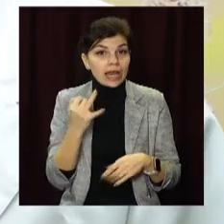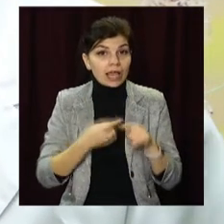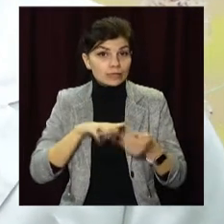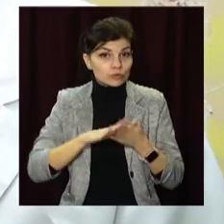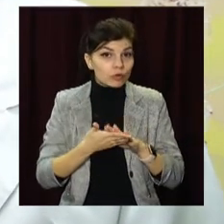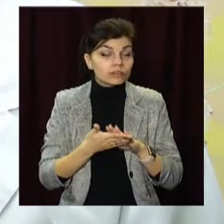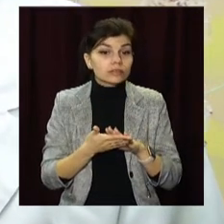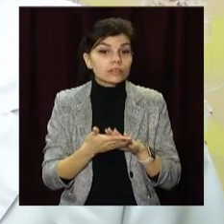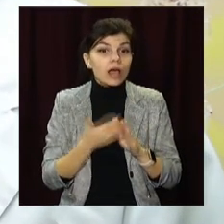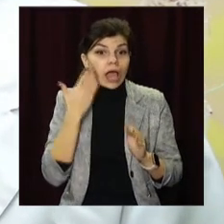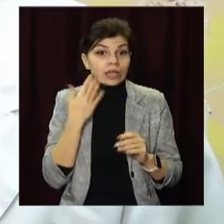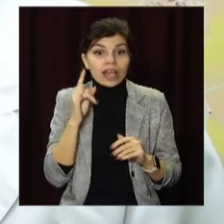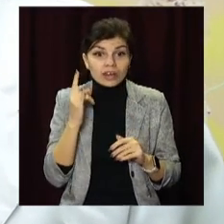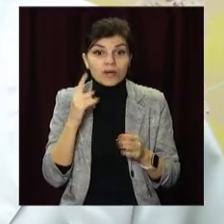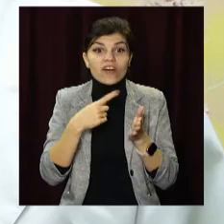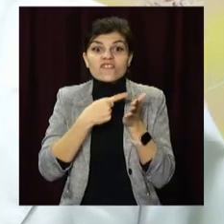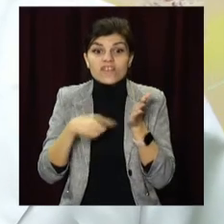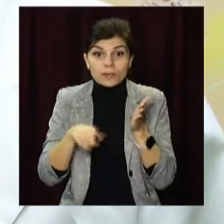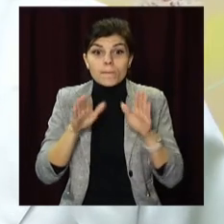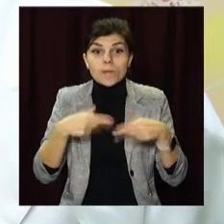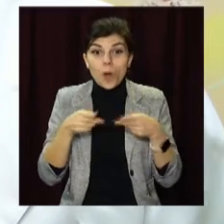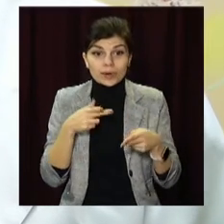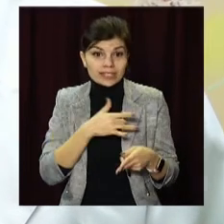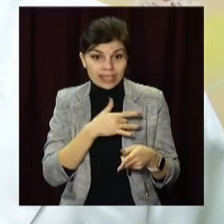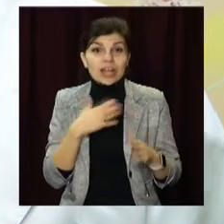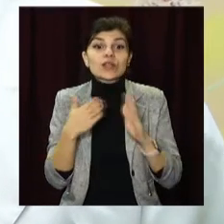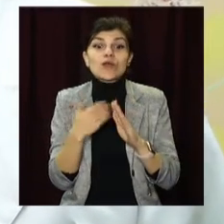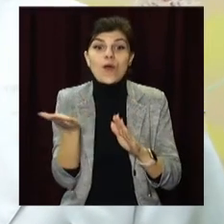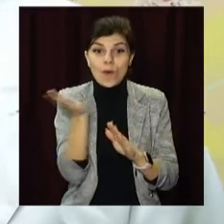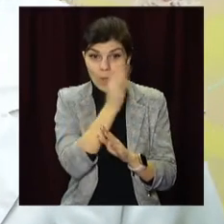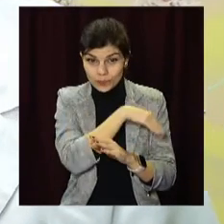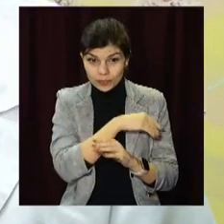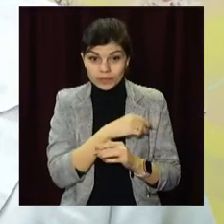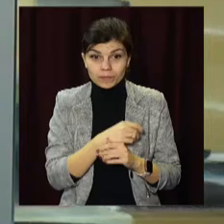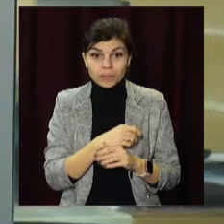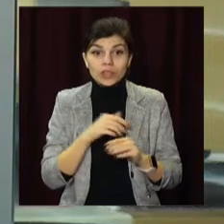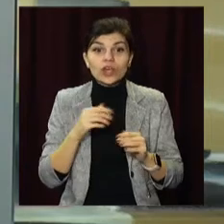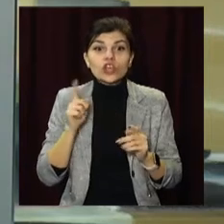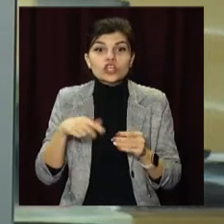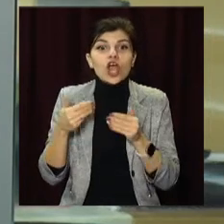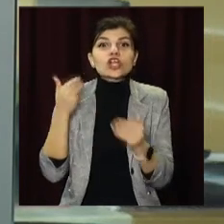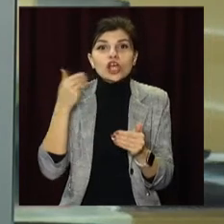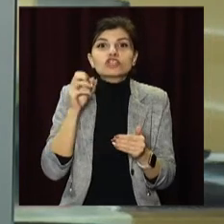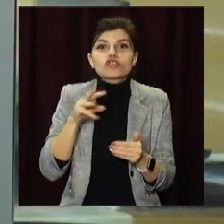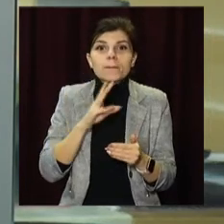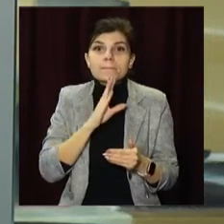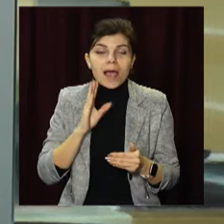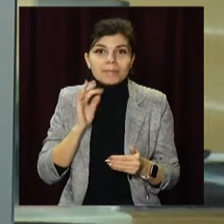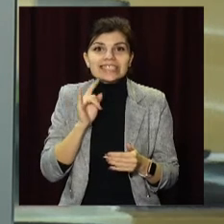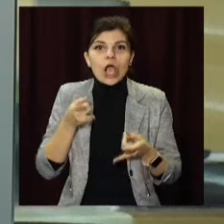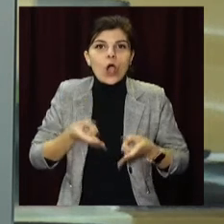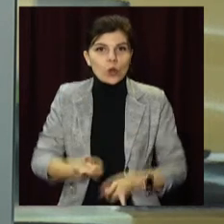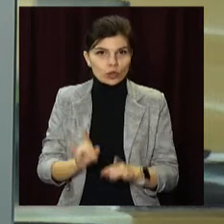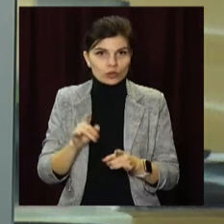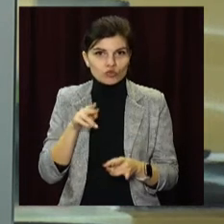операції на сердце вдома, навіть раніше мами з роддома. Плюс 156.